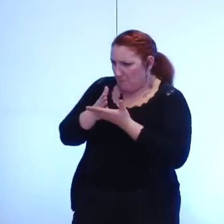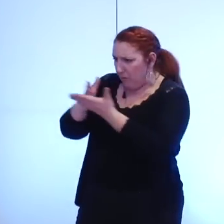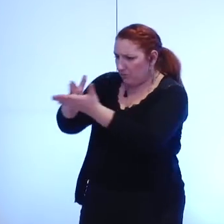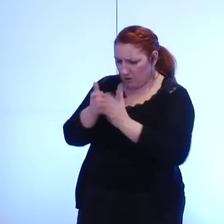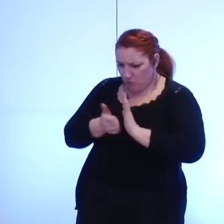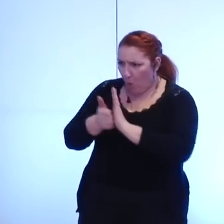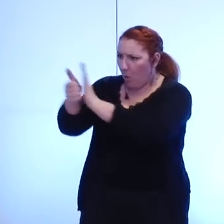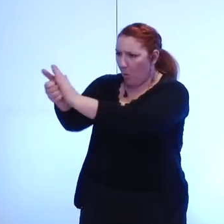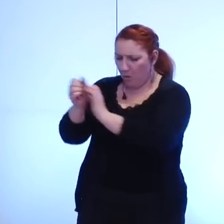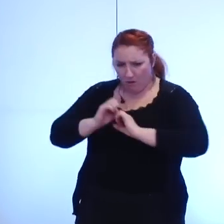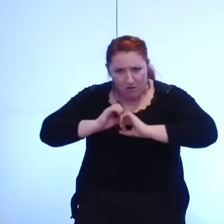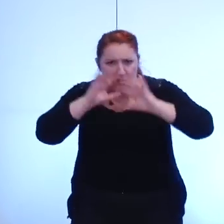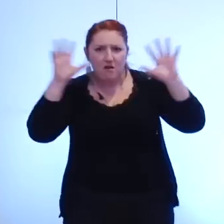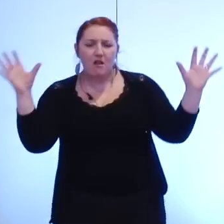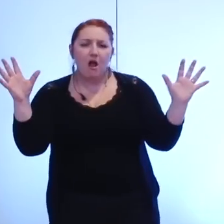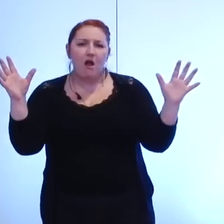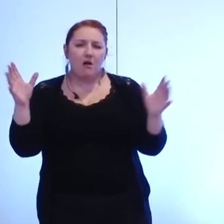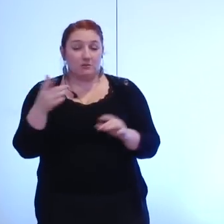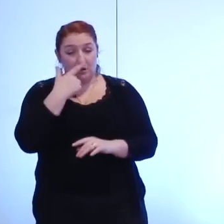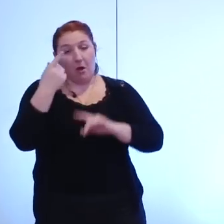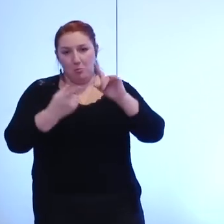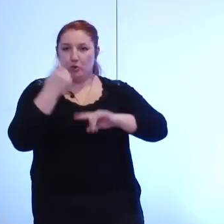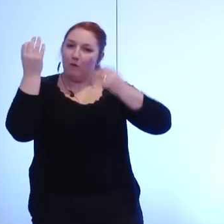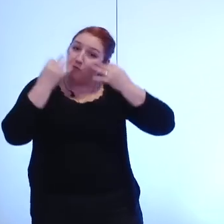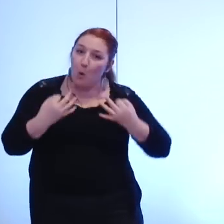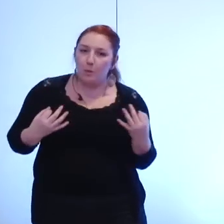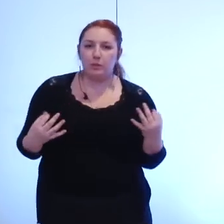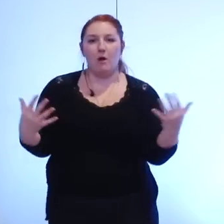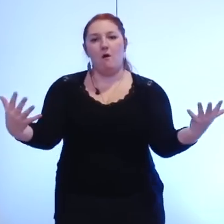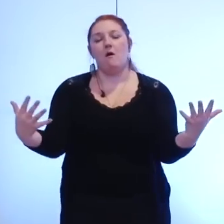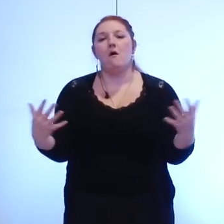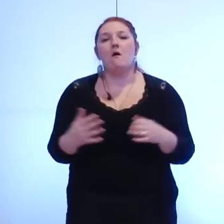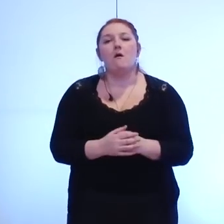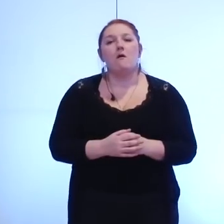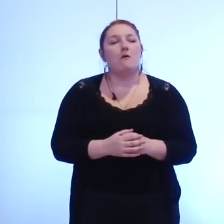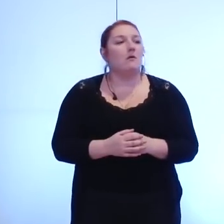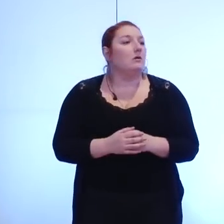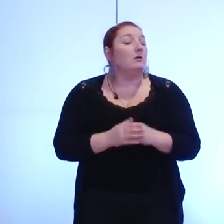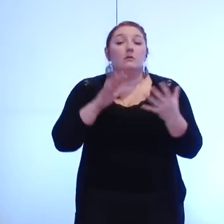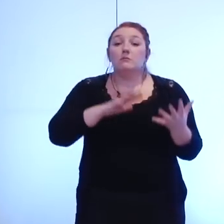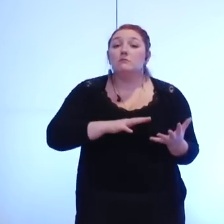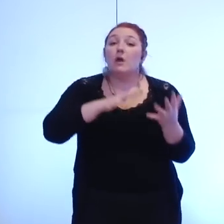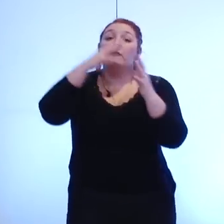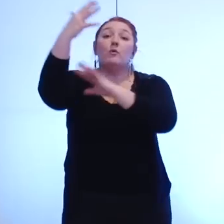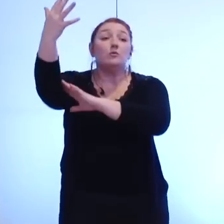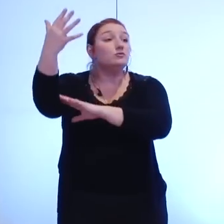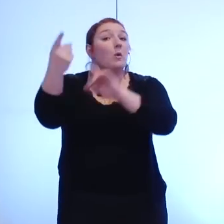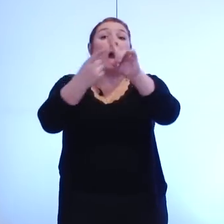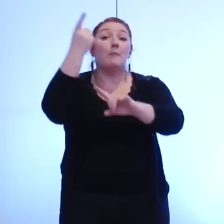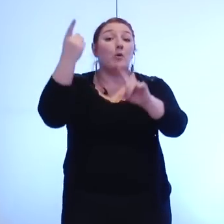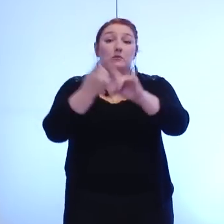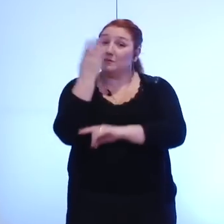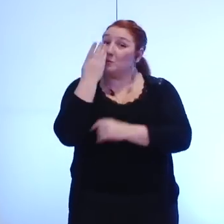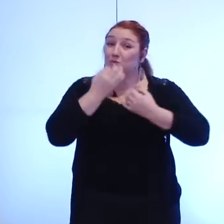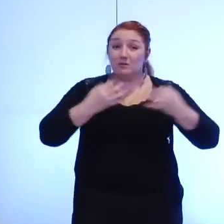et cela prend du temps comme tout processus d'évolution majeure que nous connaissons aujourd